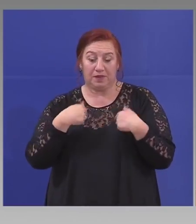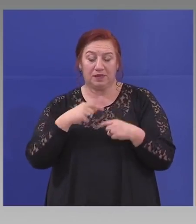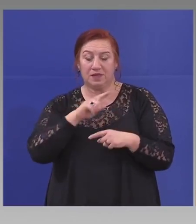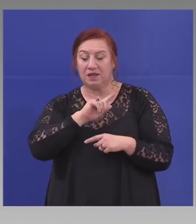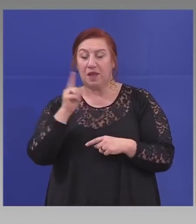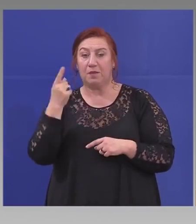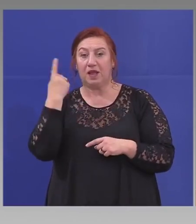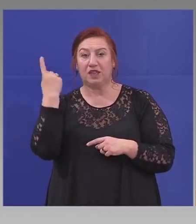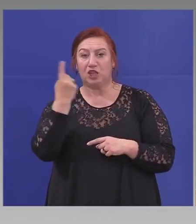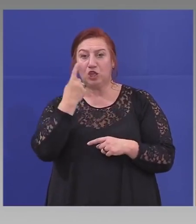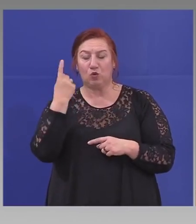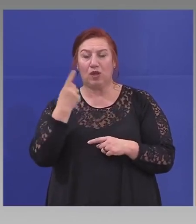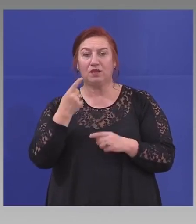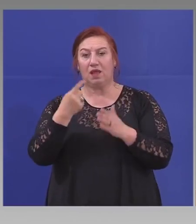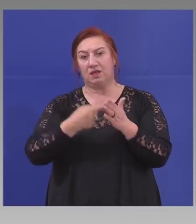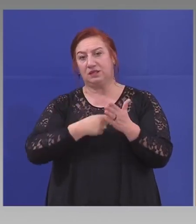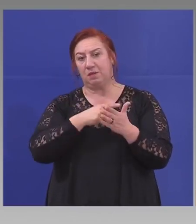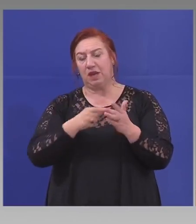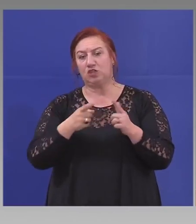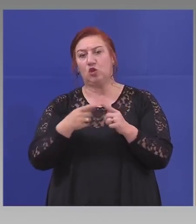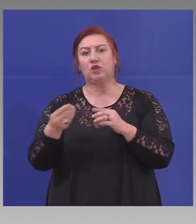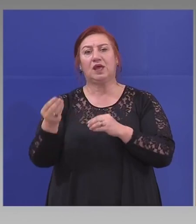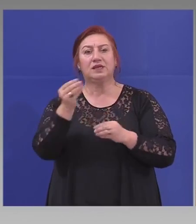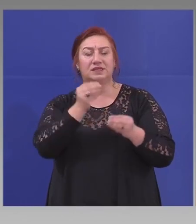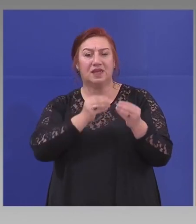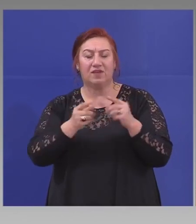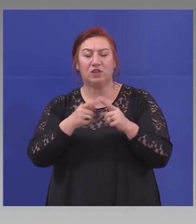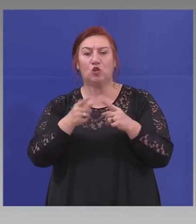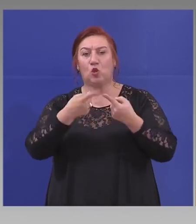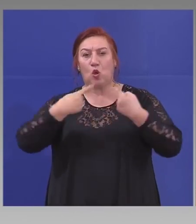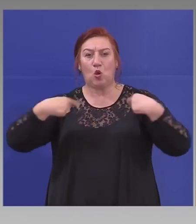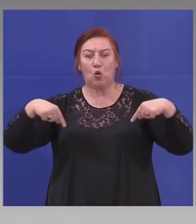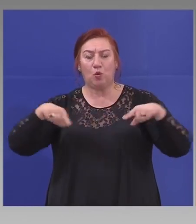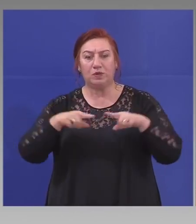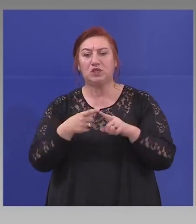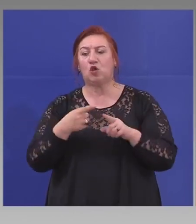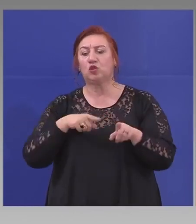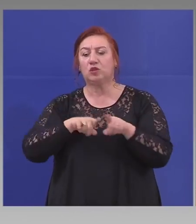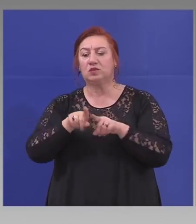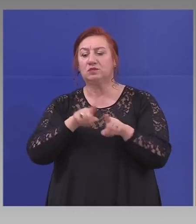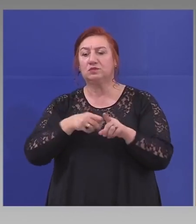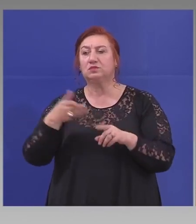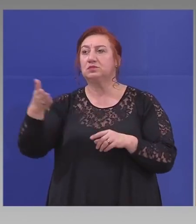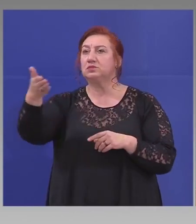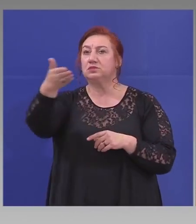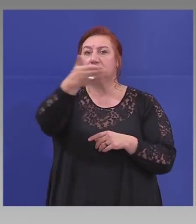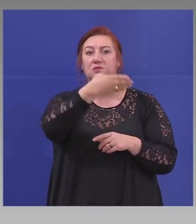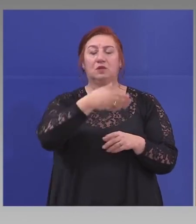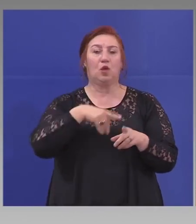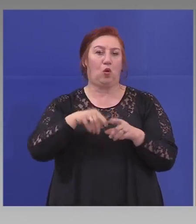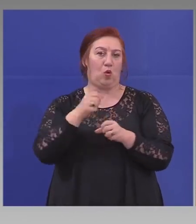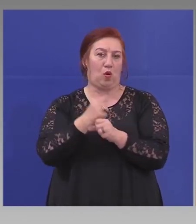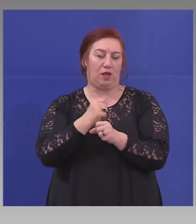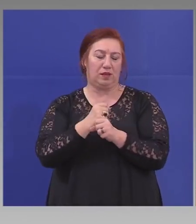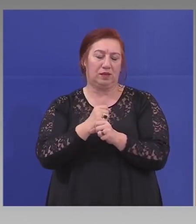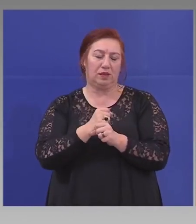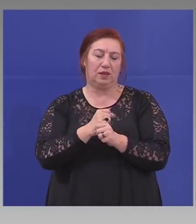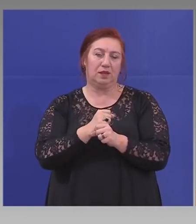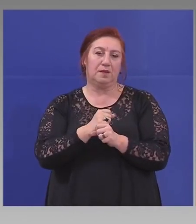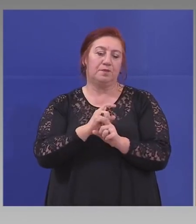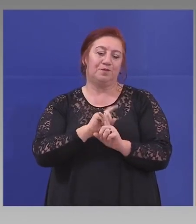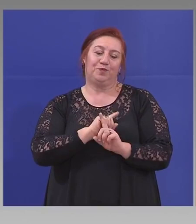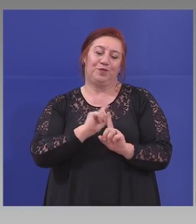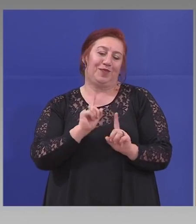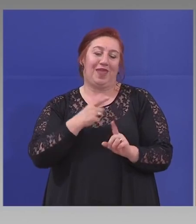нямаше от съвета, от комисията, от колегите. Не казвам, че сме